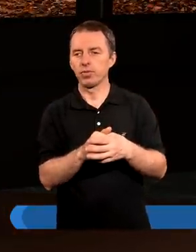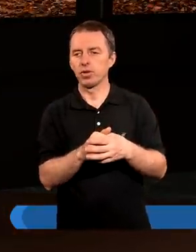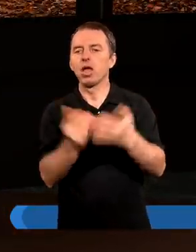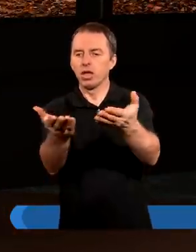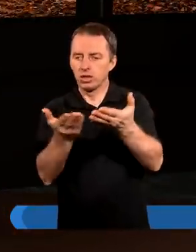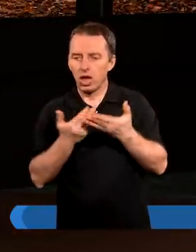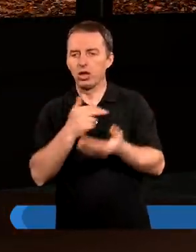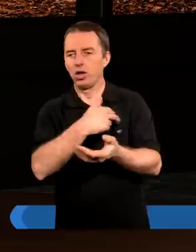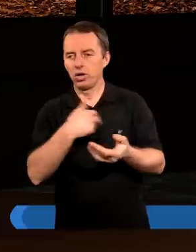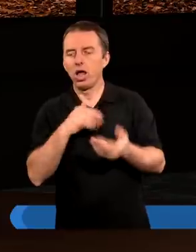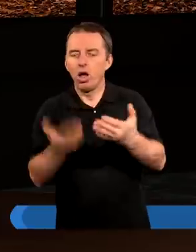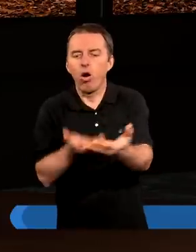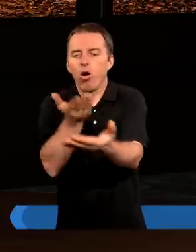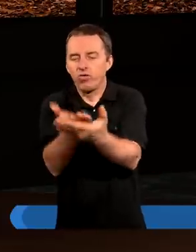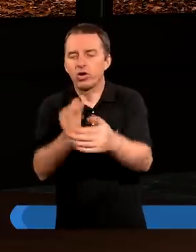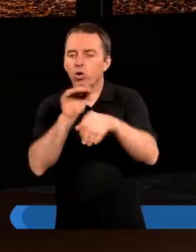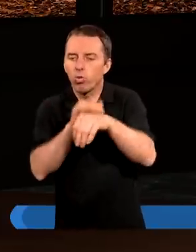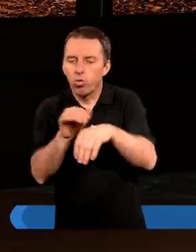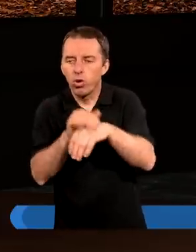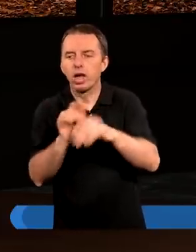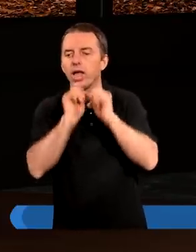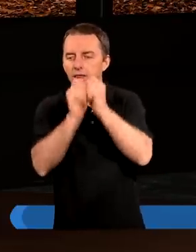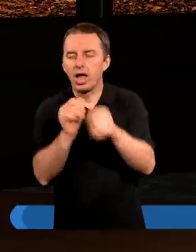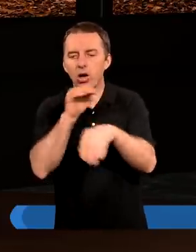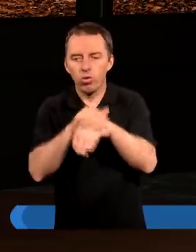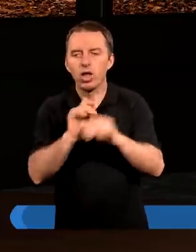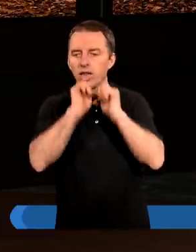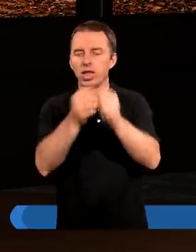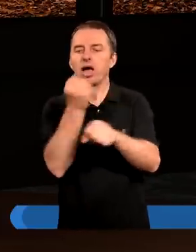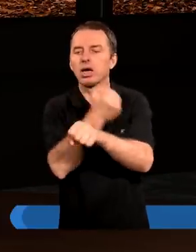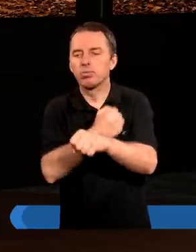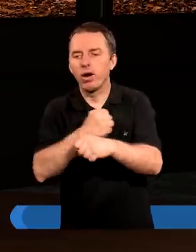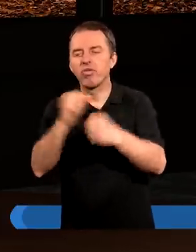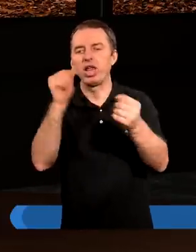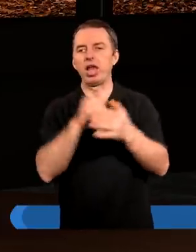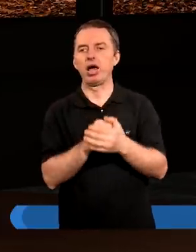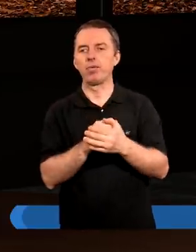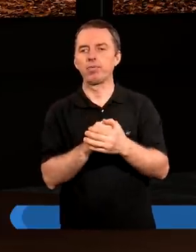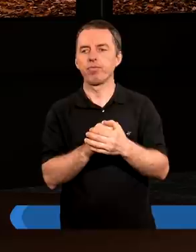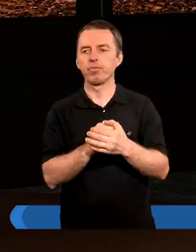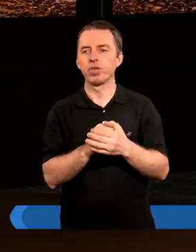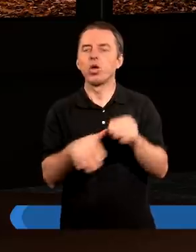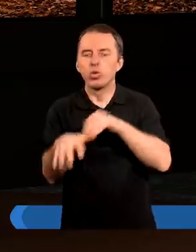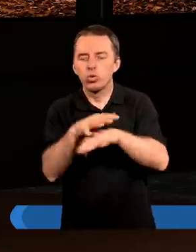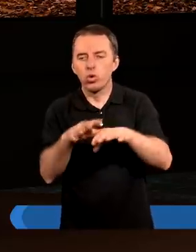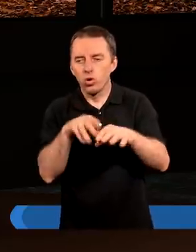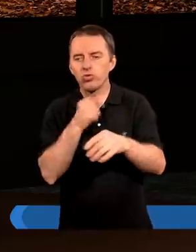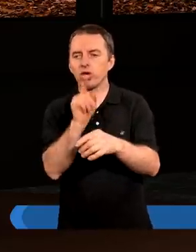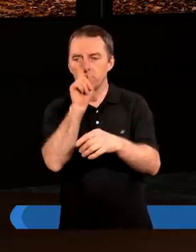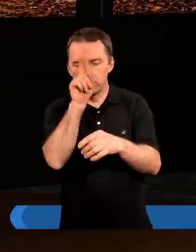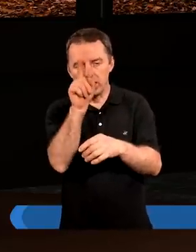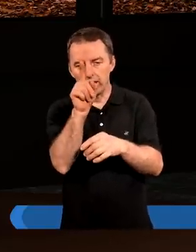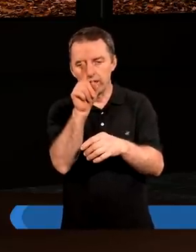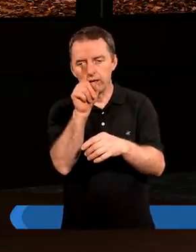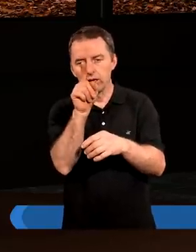dajesz nam, oferujesz nam jeszcze dar łaski, dar zbawienia. Duchu Święty, Ty